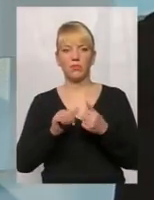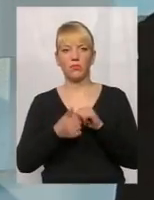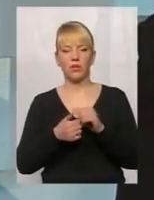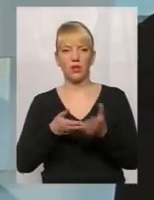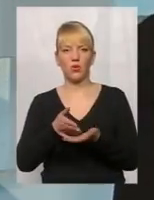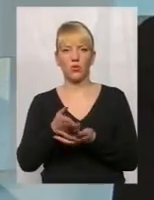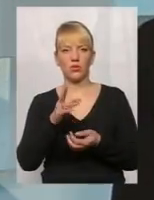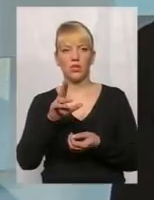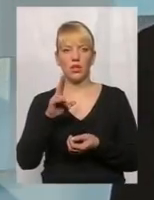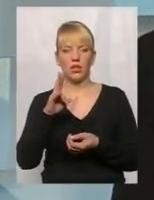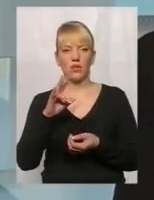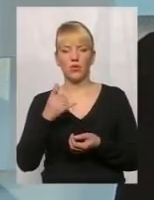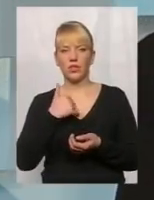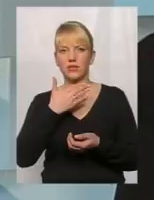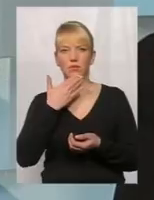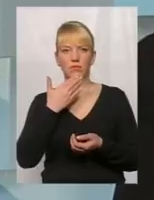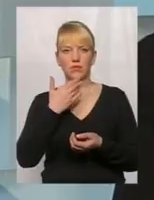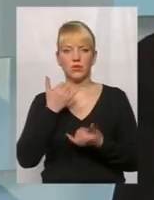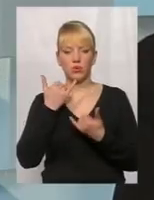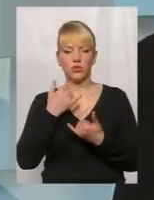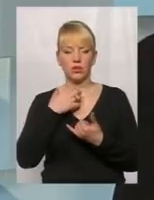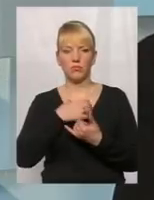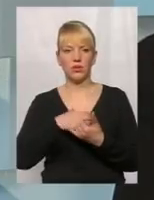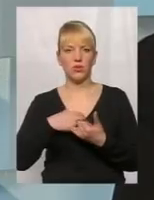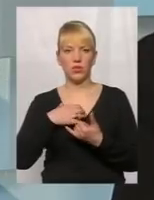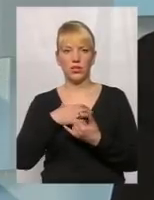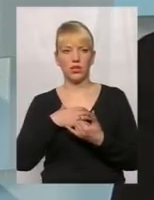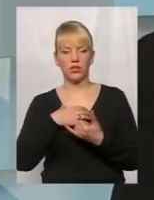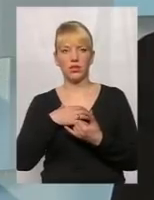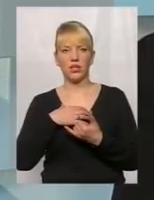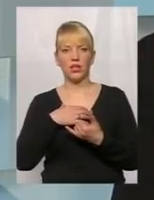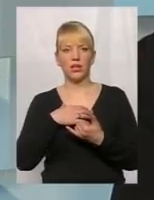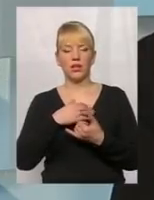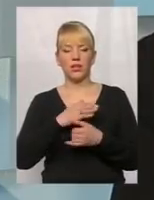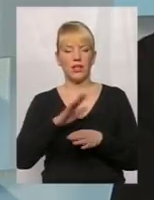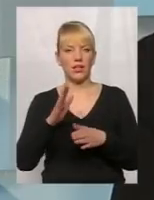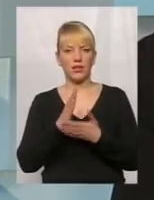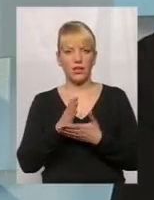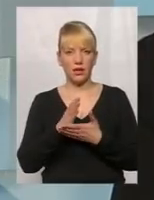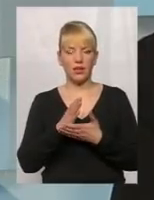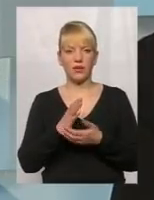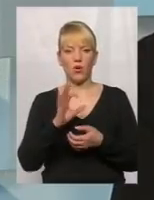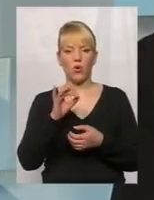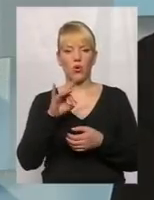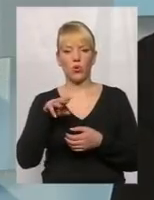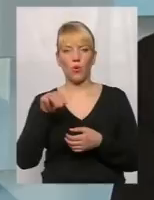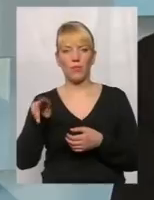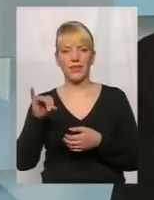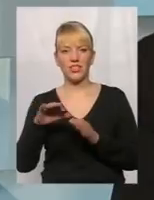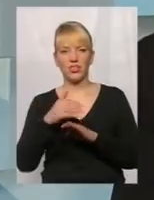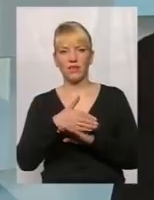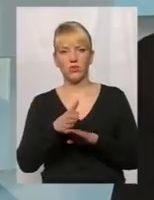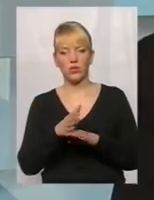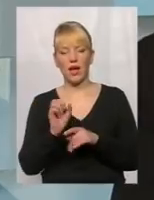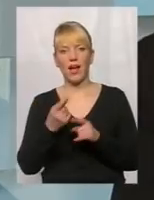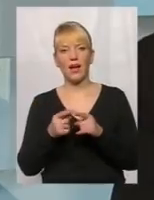курс. У нас сьогодні не є пріоритетним на підприємстві ортопедичне взуття. Пріоритетним, я вже говорив, повторюсь, на підприємстві є вигіднення